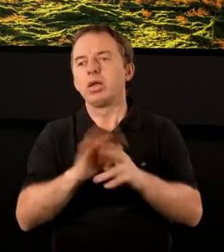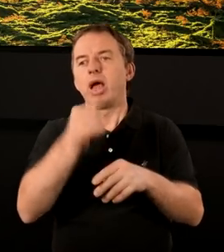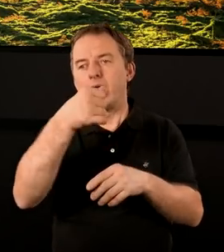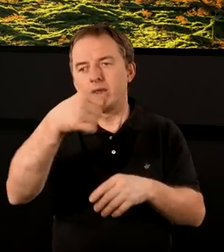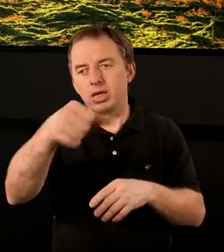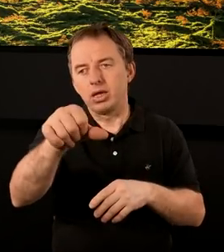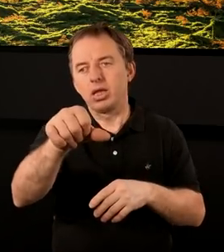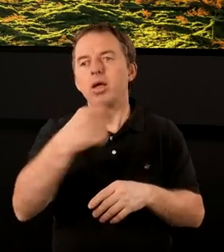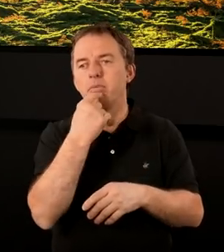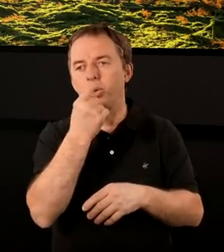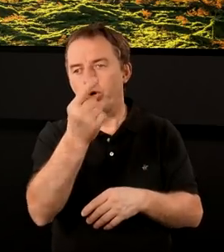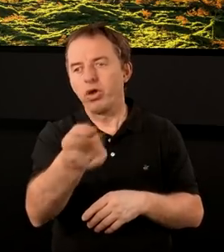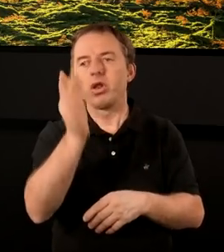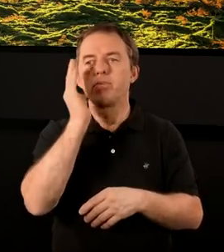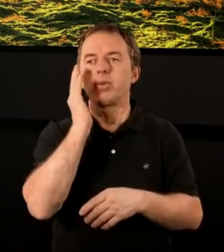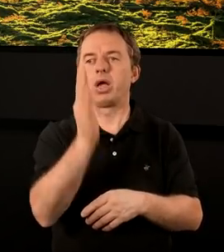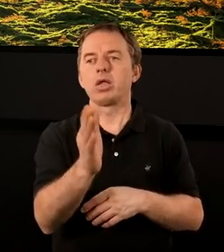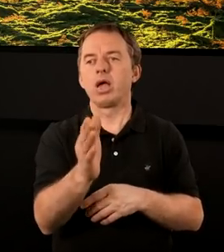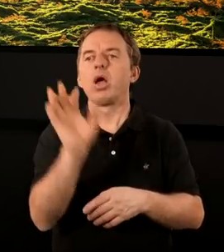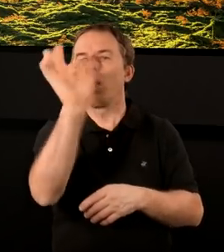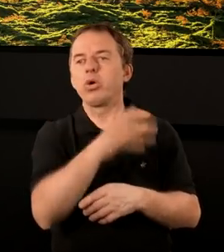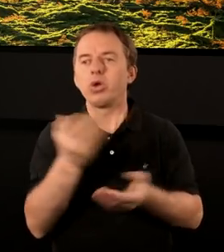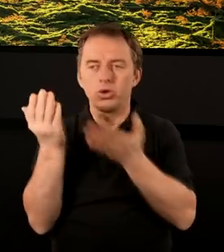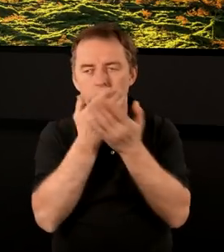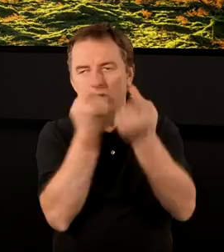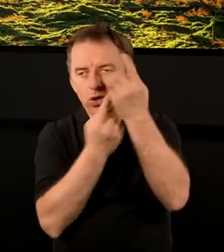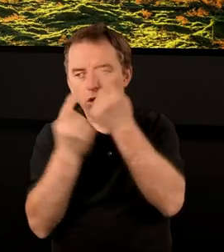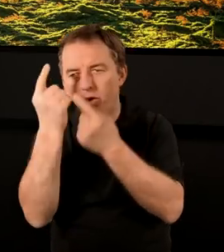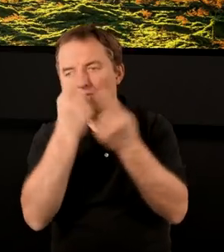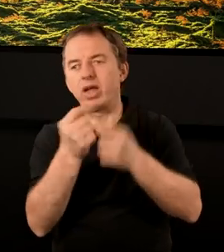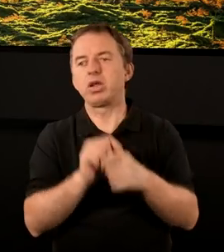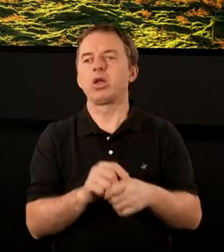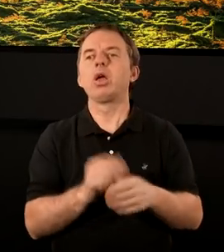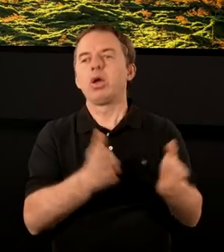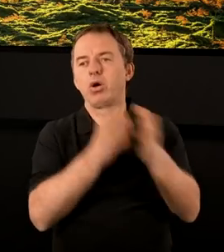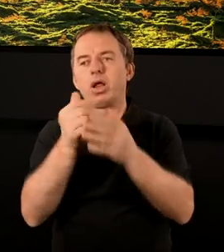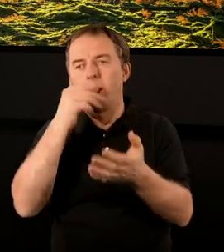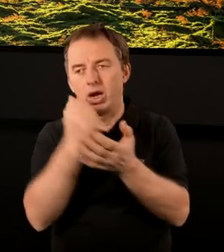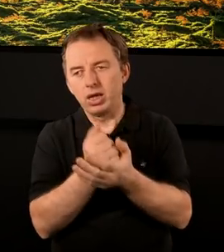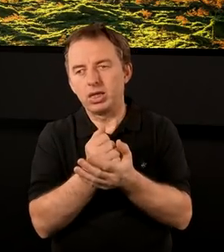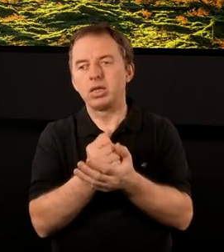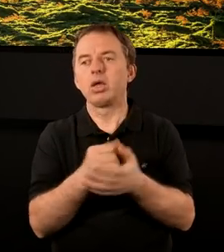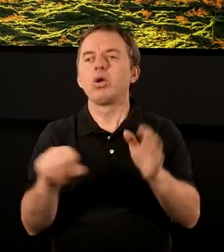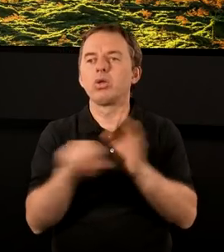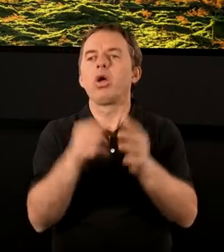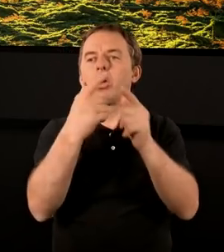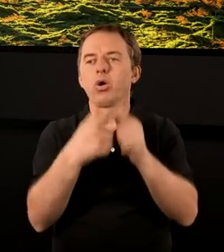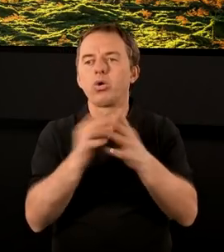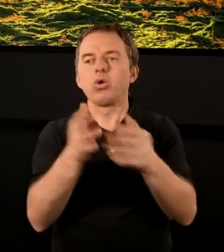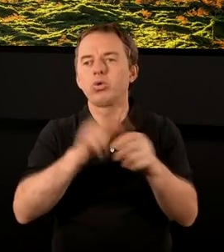już za tydzień. A jak powiedziałem, będzie okazja czytać i rozważać kolejne listy do